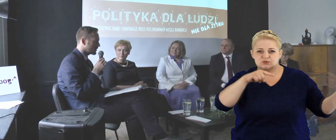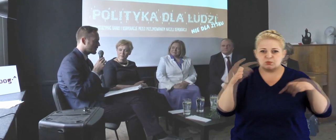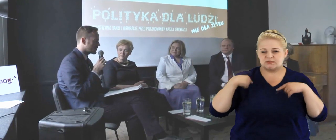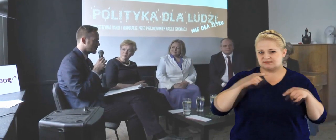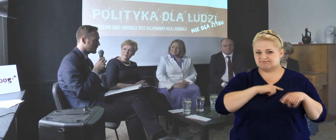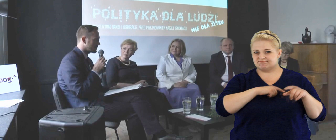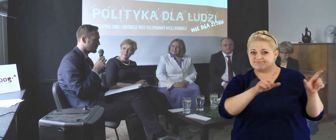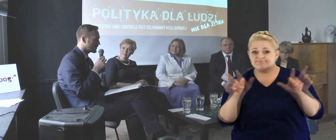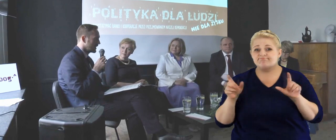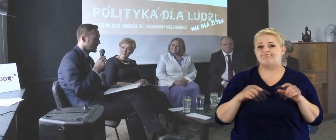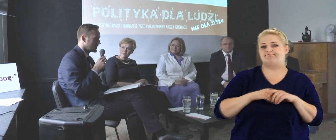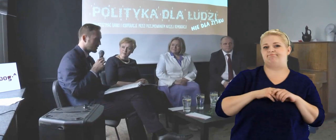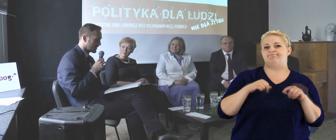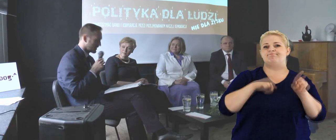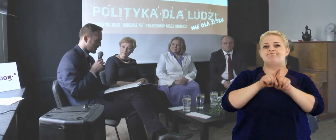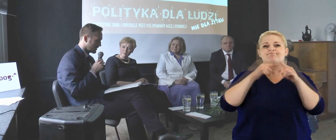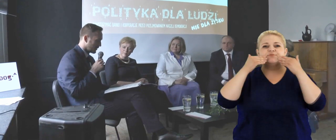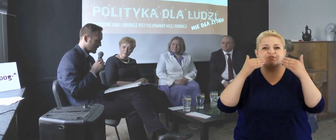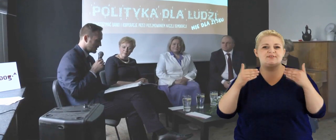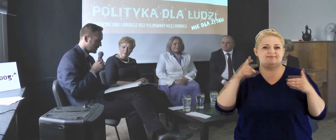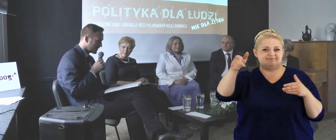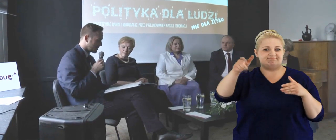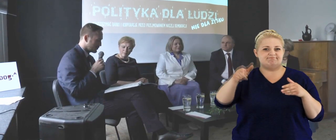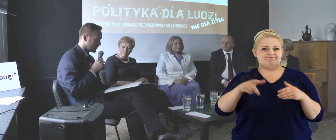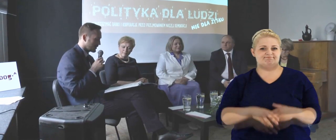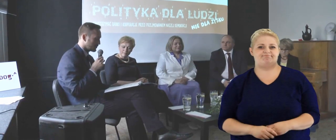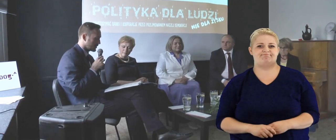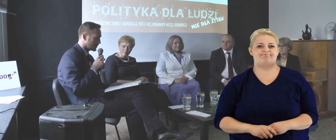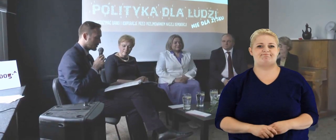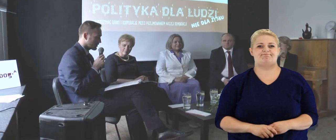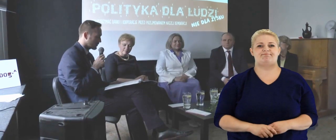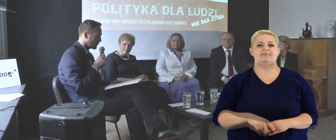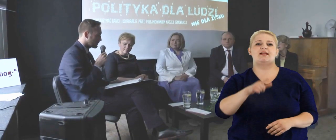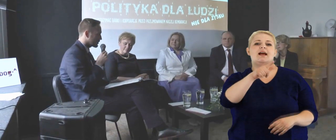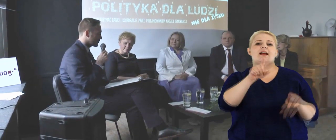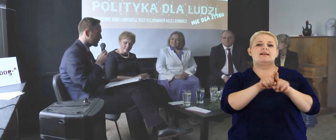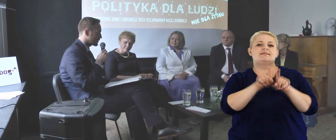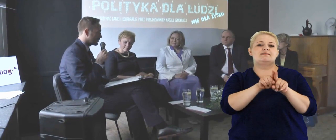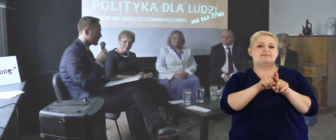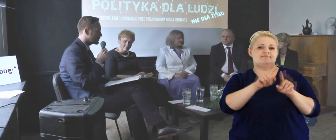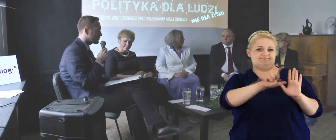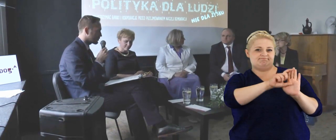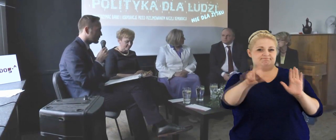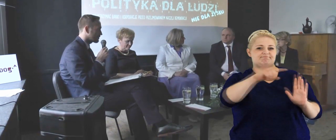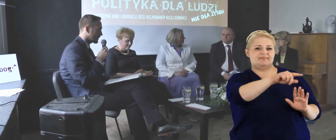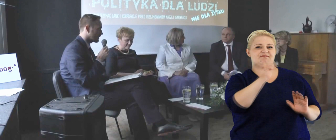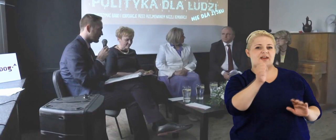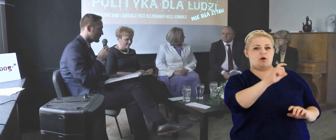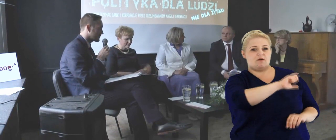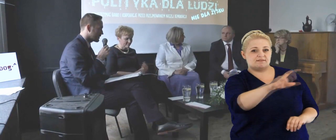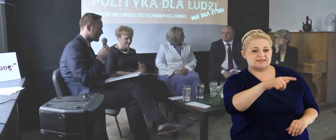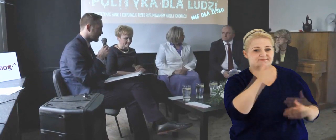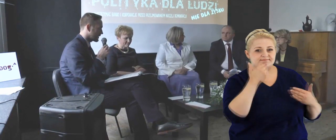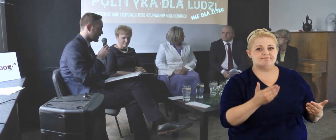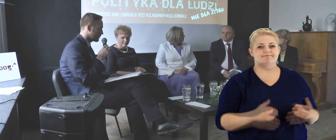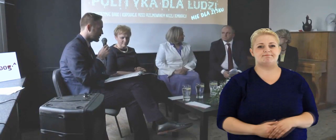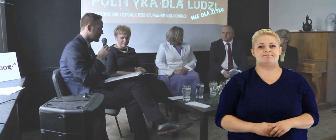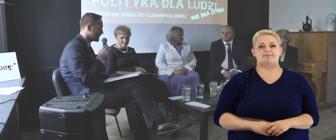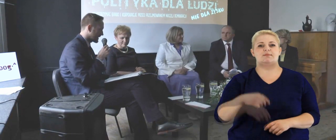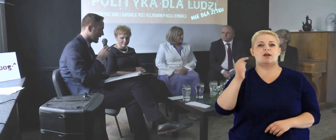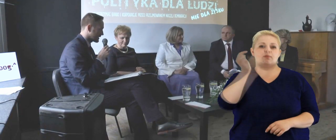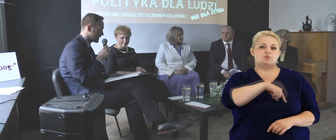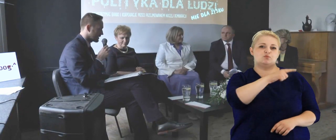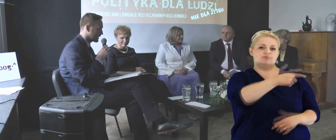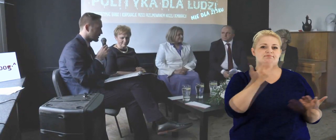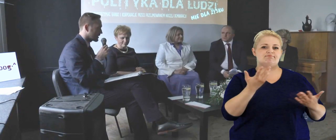Szczególnie niewdzięczną, że wiem, że panelistki, przynajmniej nasze, tutaj Pan Poseł się jeszcze nie określił, muszą tak wyjść gdzieś w granicach